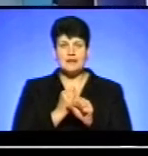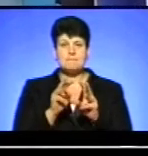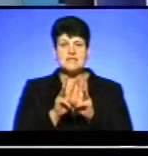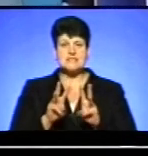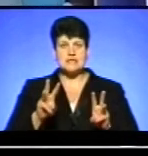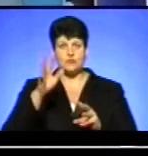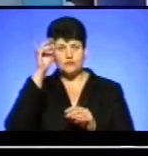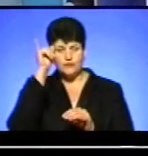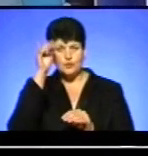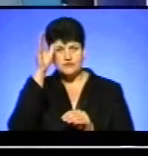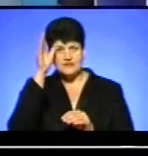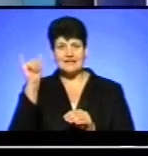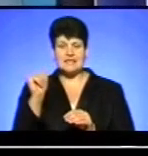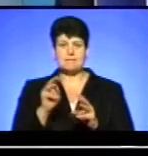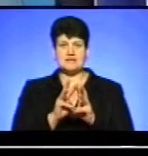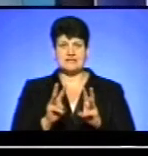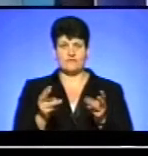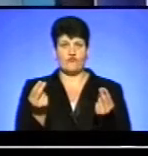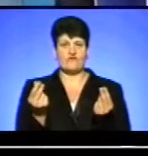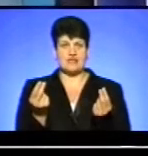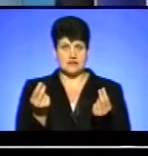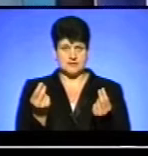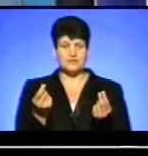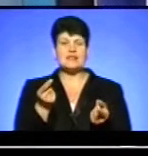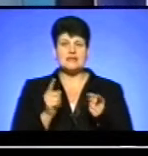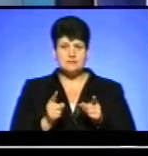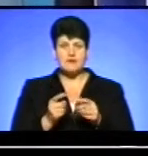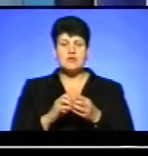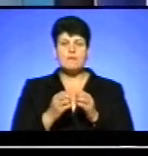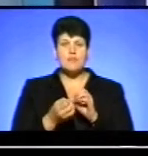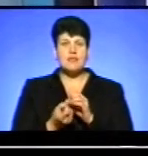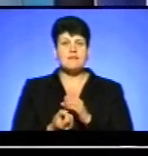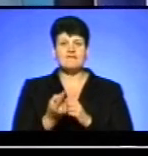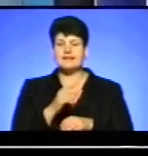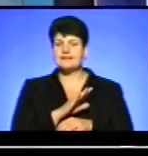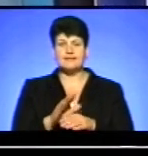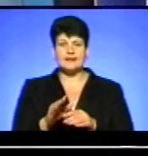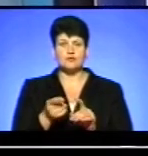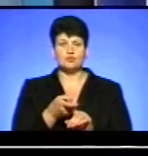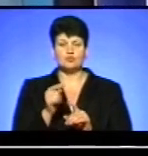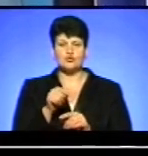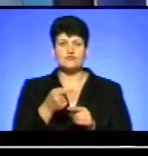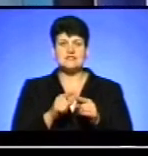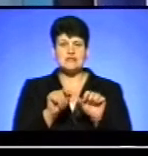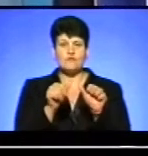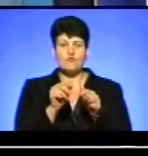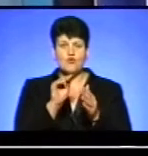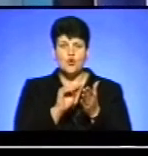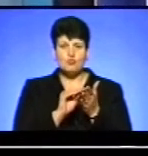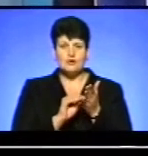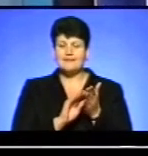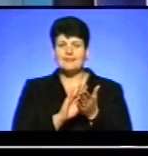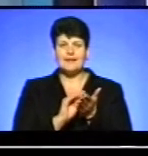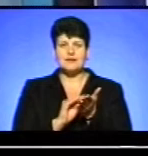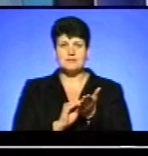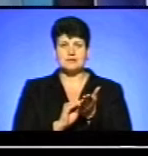освіти та Міністерством фінансів. Насправді, проблема виникла через те, що у даній формулі не враховано поділ